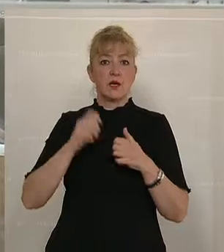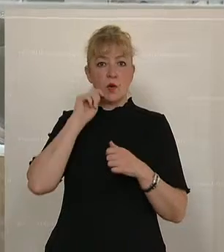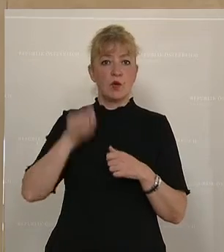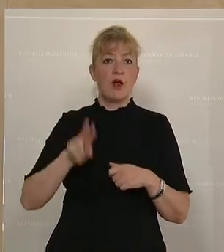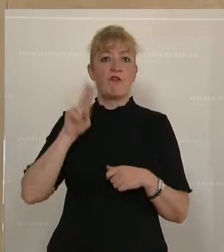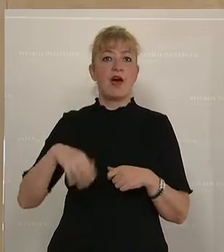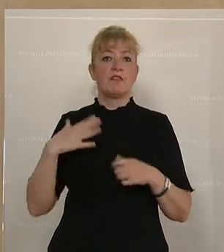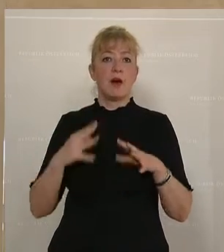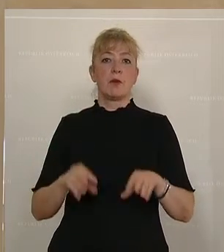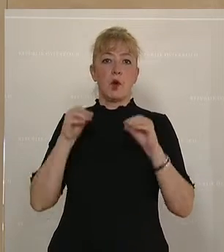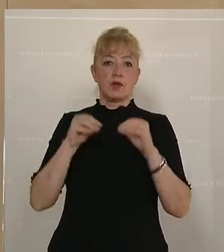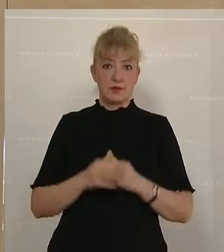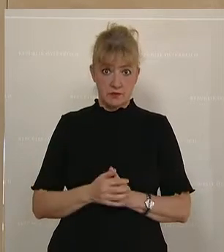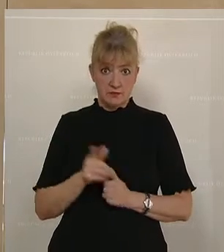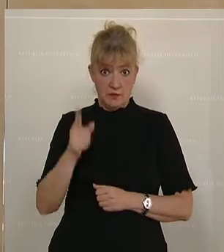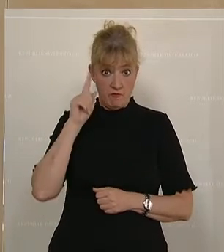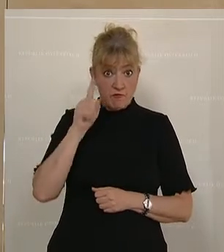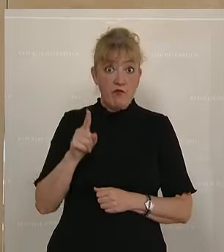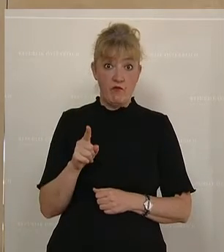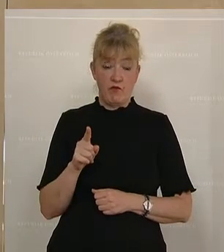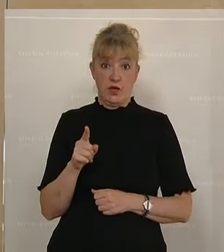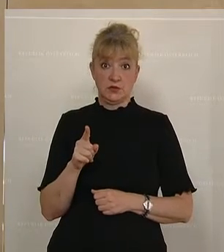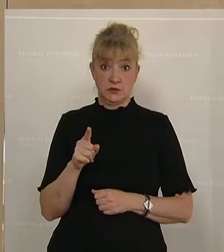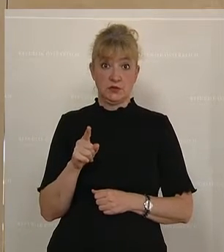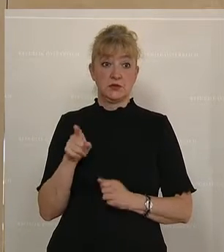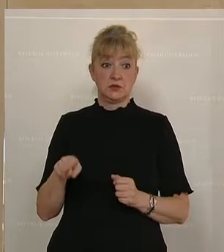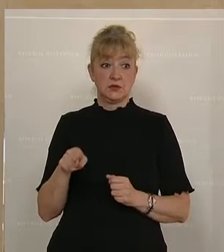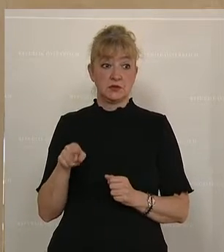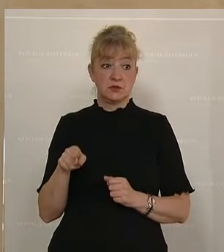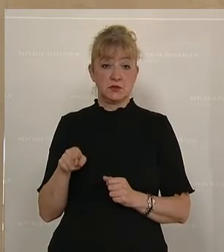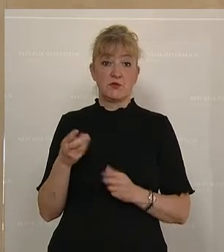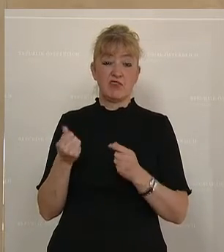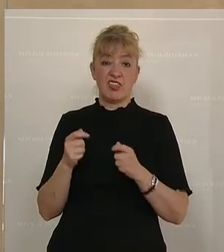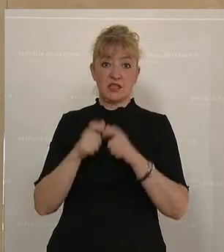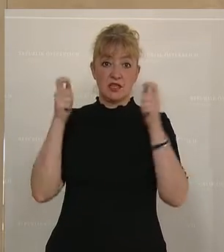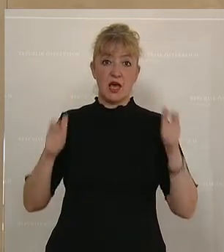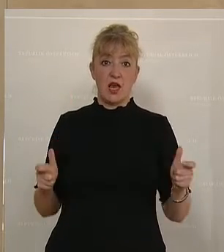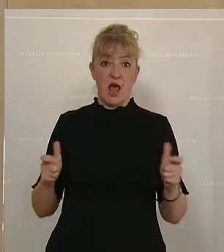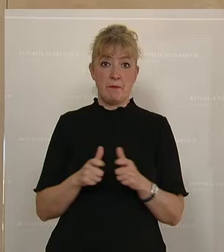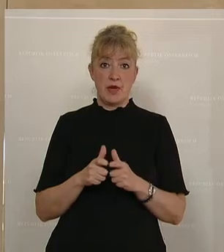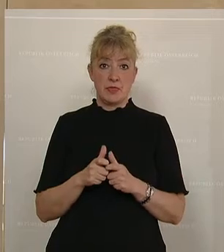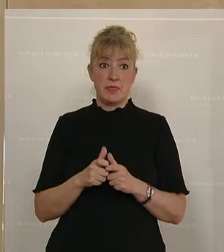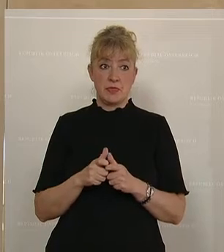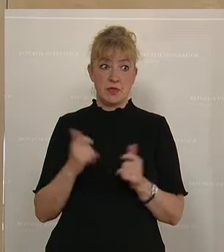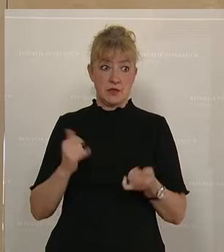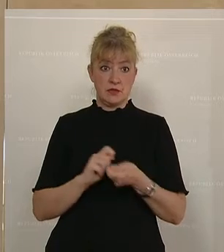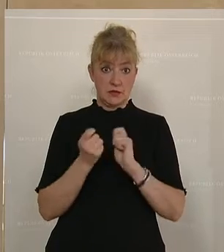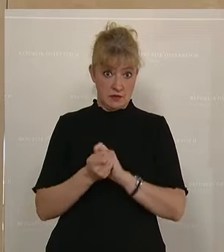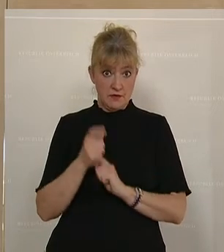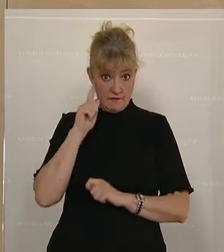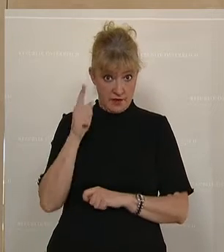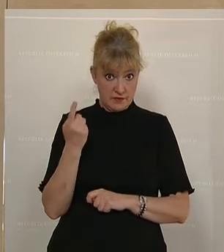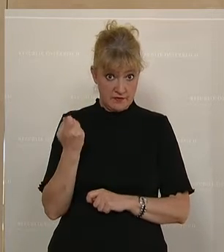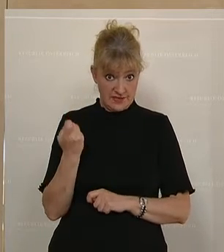angefangen hat? Und wissen Sie, warum dieser Finanzrahmen jetzt geändert wird?